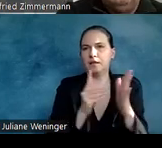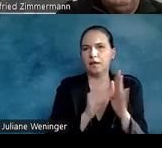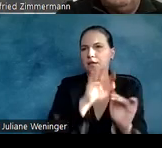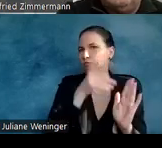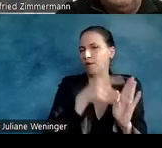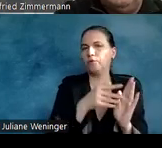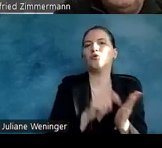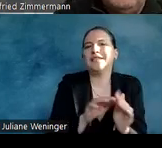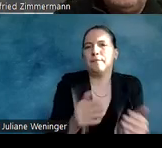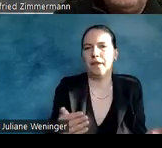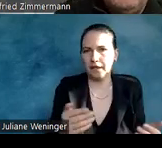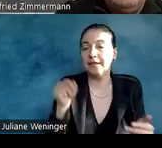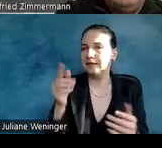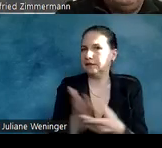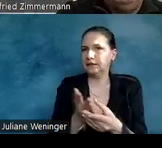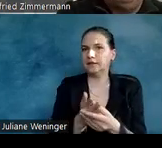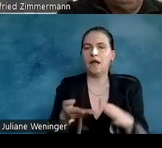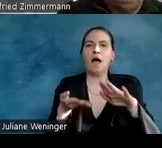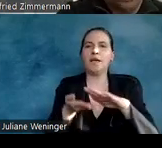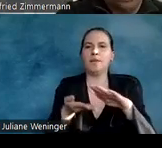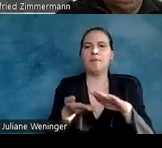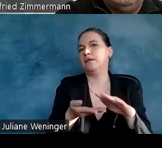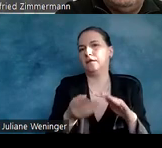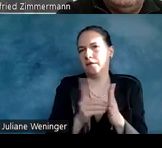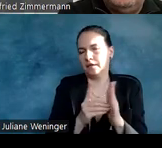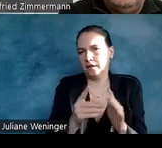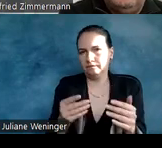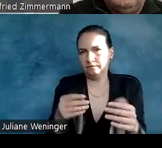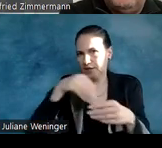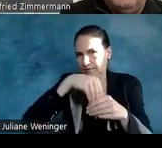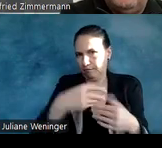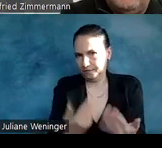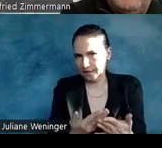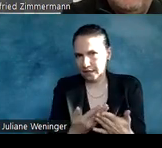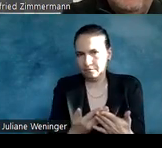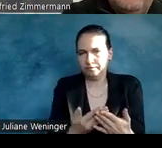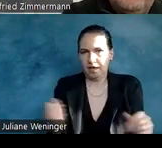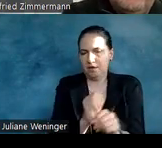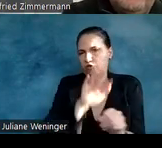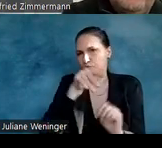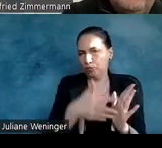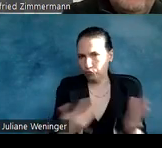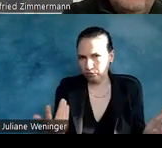ist. Dieses Dokument hat keine eingebetteten Dateien in sich integriert.